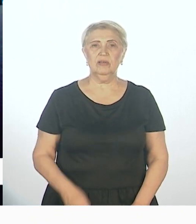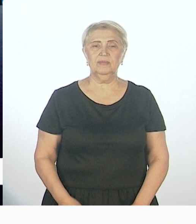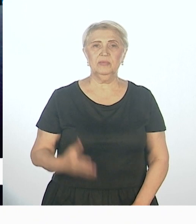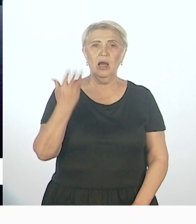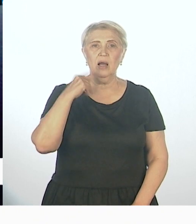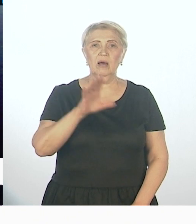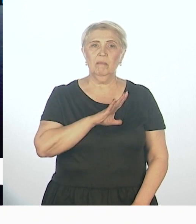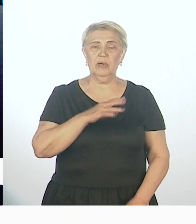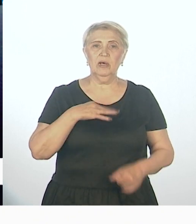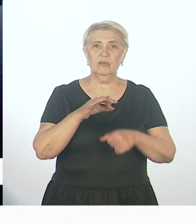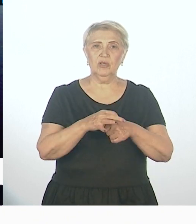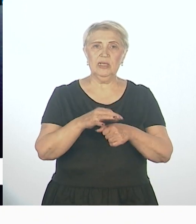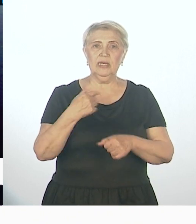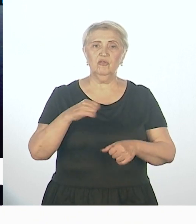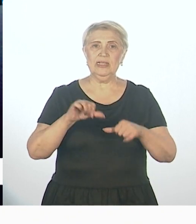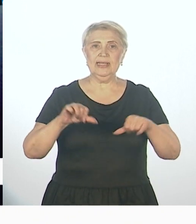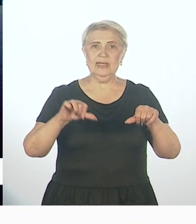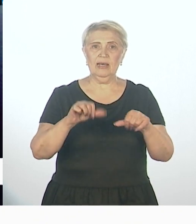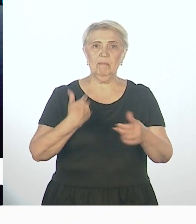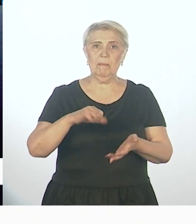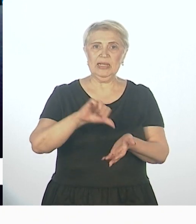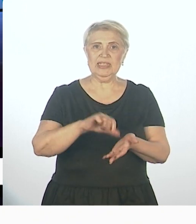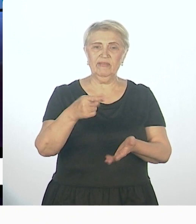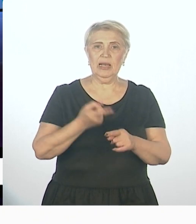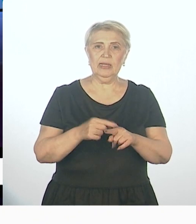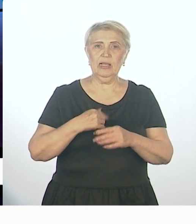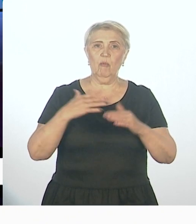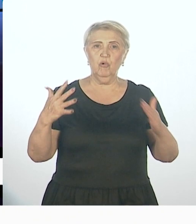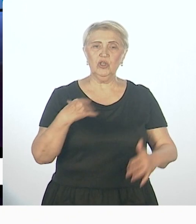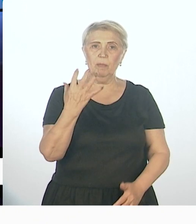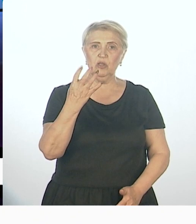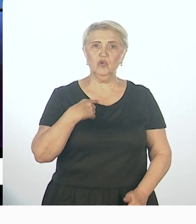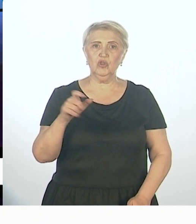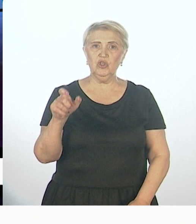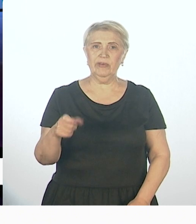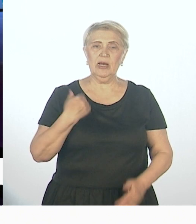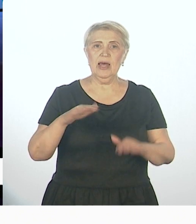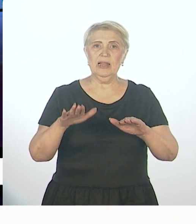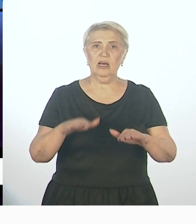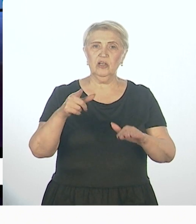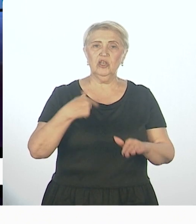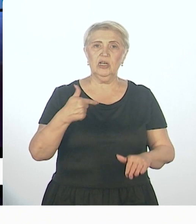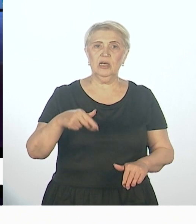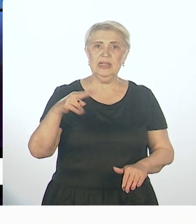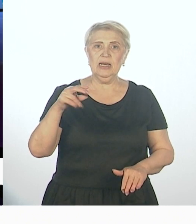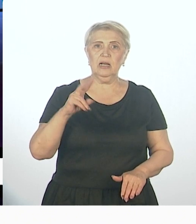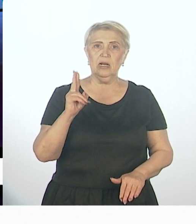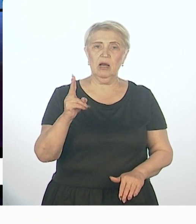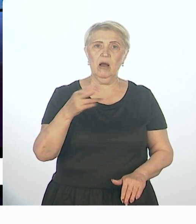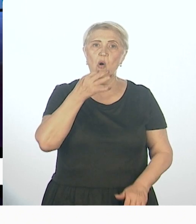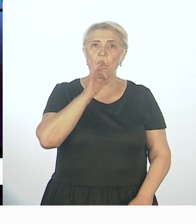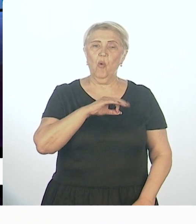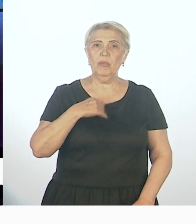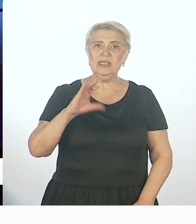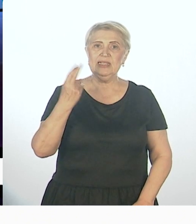Когда у нас шло пленарное заседание, и мы представляли для более чем 500 человек, находящихся в ГДК, опыт работы социальной